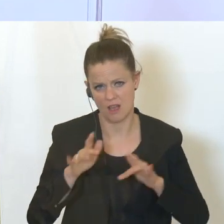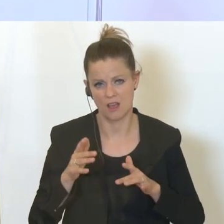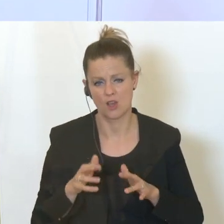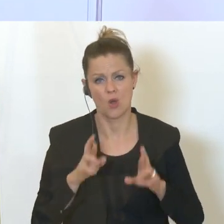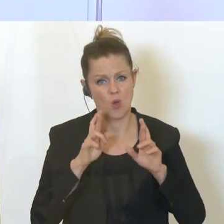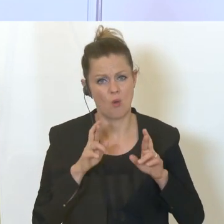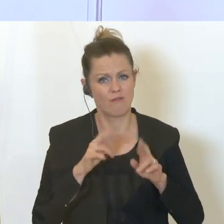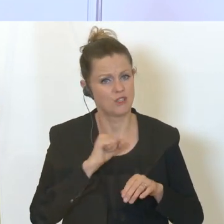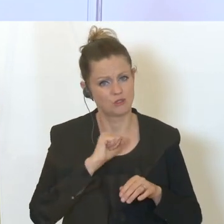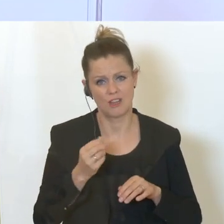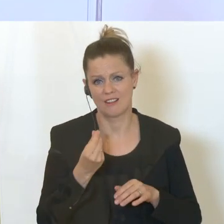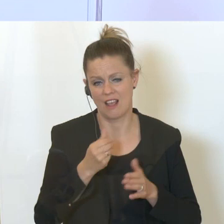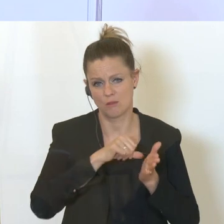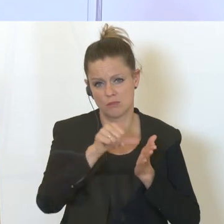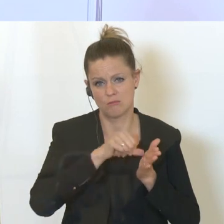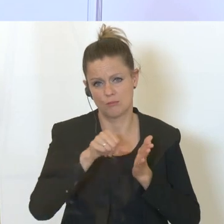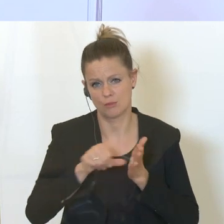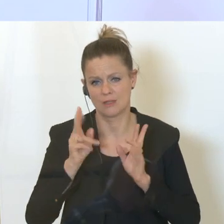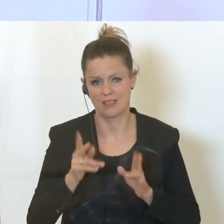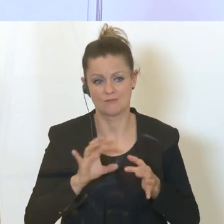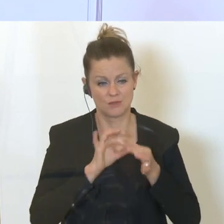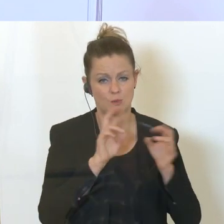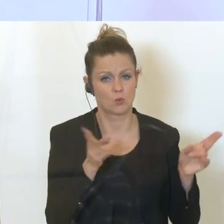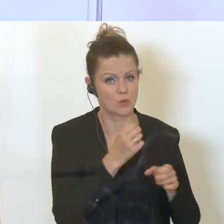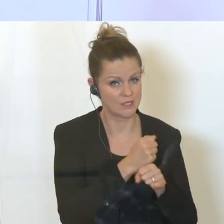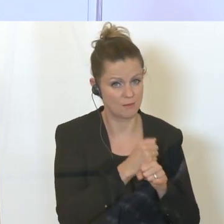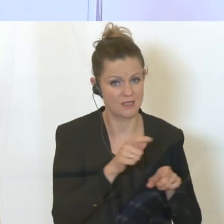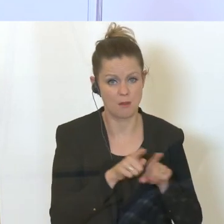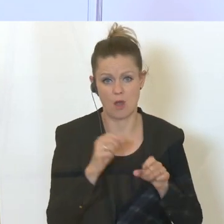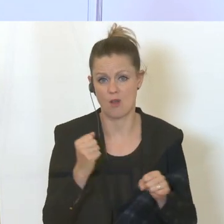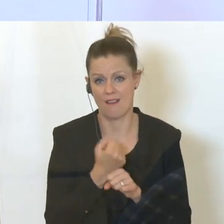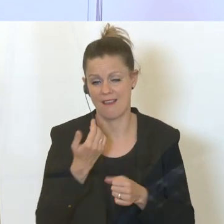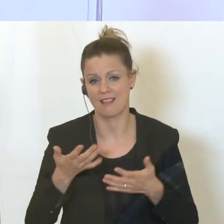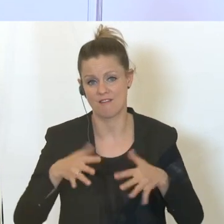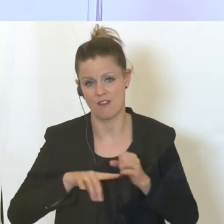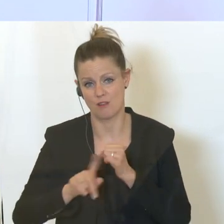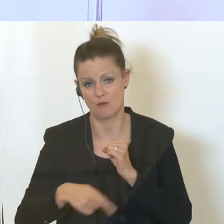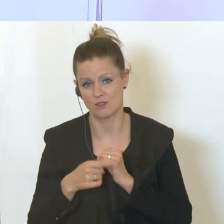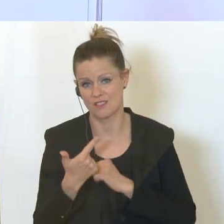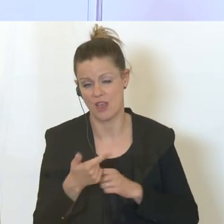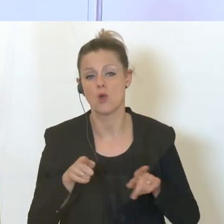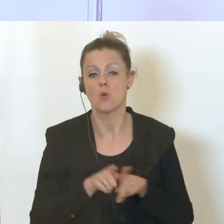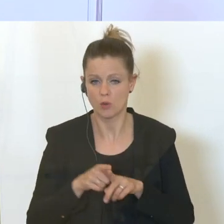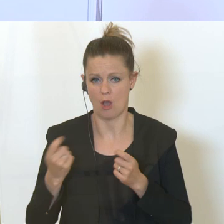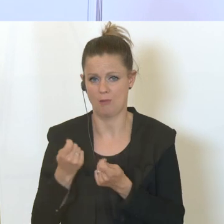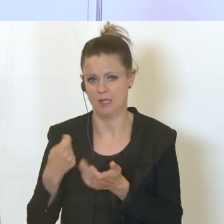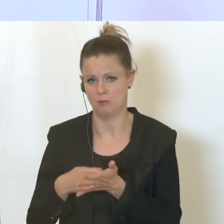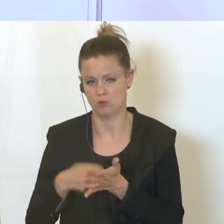ganz viele Gelder fließen, sowohl was die Kurzarbeit betrifft, als auch im Härtefall von zwei und dann bei den Betriebskosten.